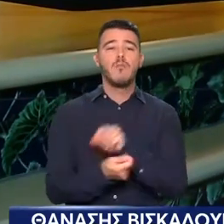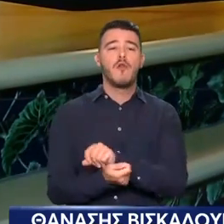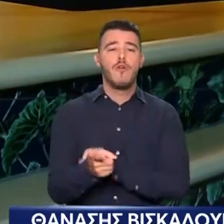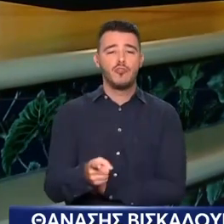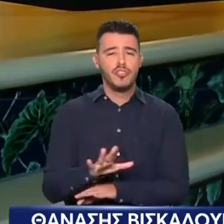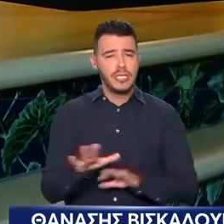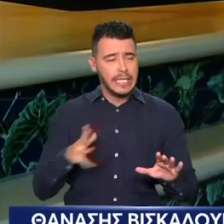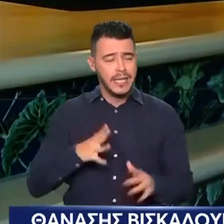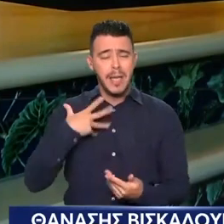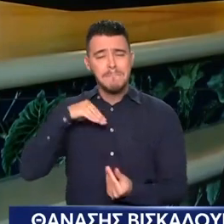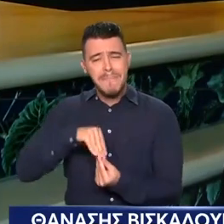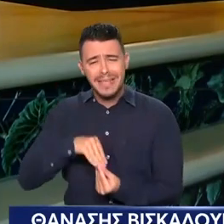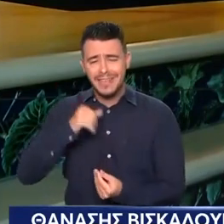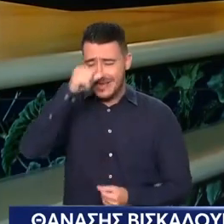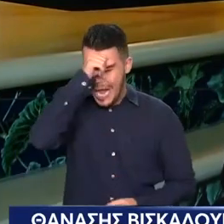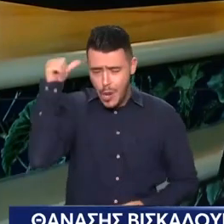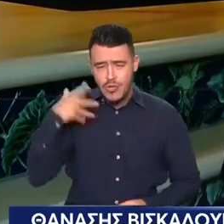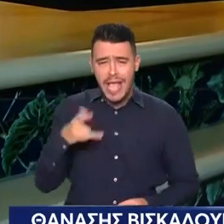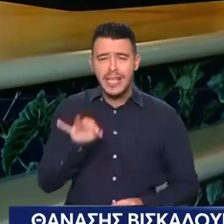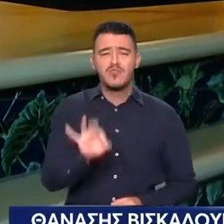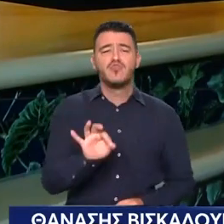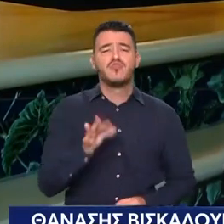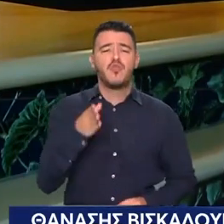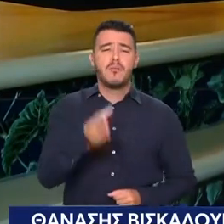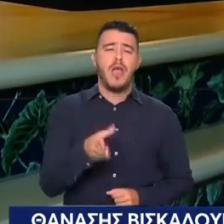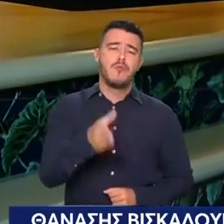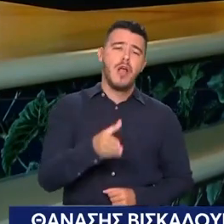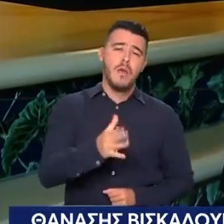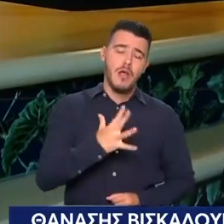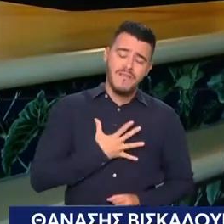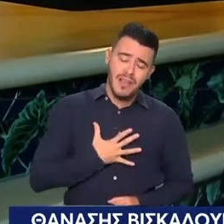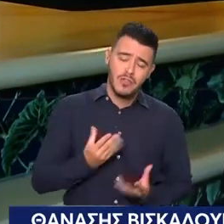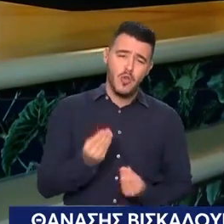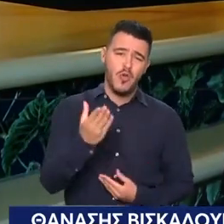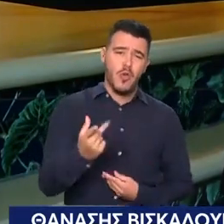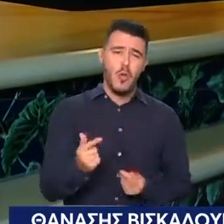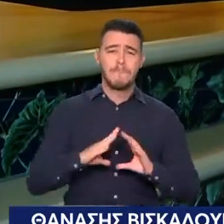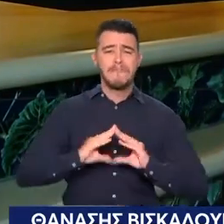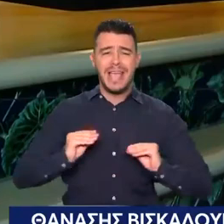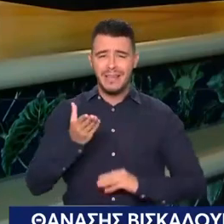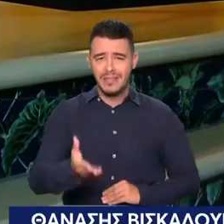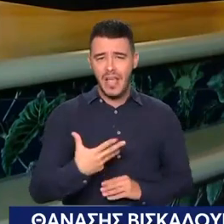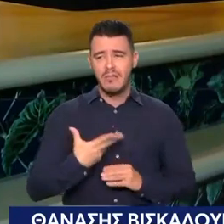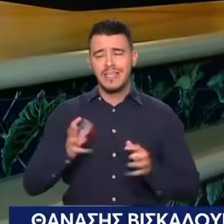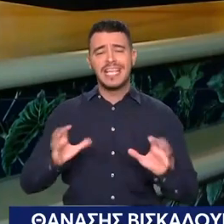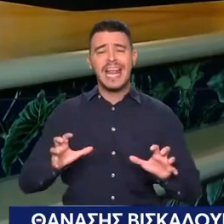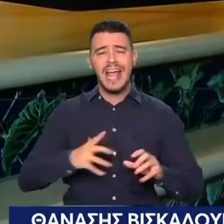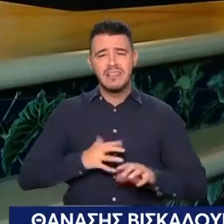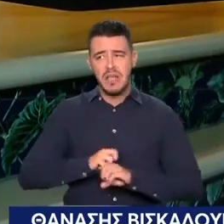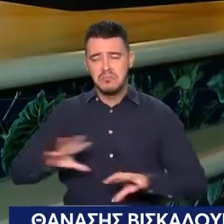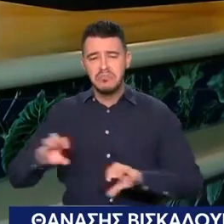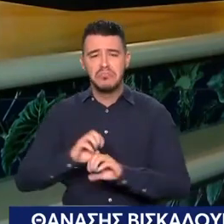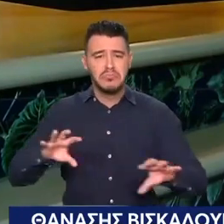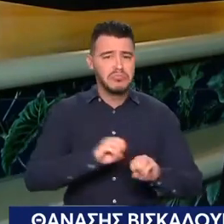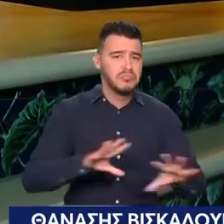Πάσχα, καλοκαίρια Με ξέρουν εκεί όλοι οι γοριανοί Σας ευχαριστώ πάρα πολύ Νίκο και τα κανάλια Που δίνουμε έστω μέσα στις τηλεόρασεις Λίγο